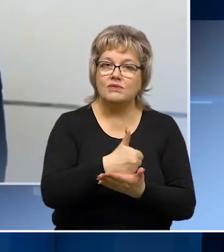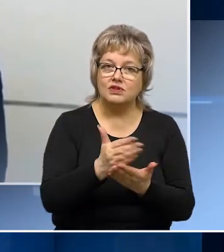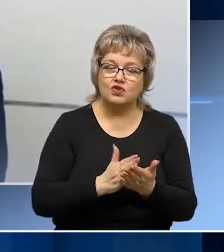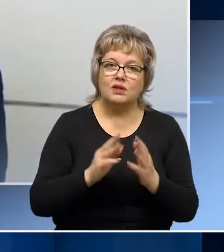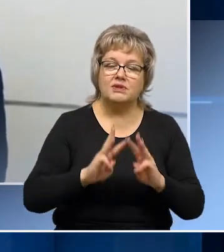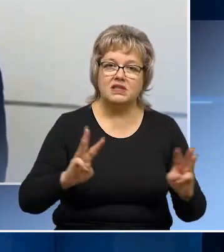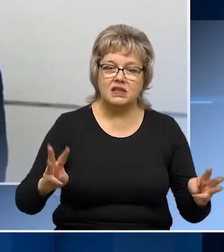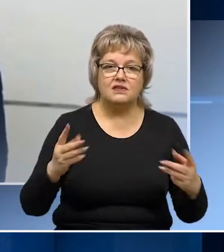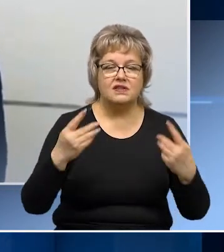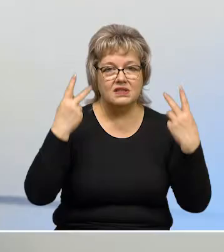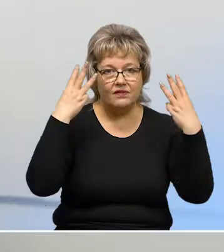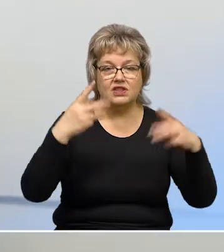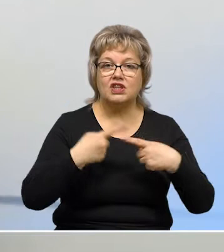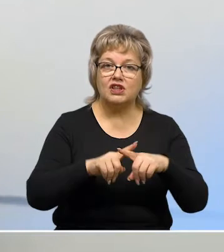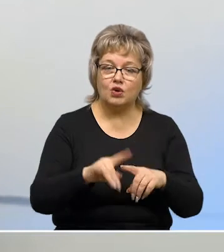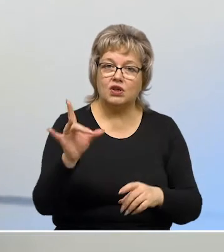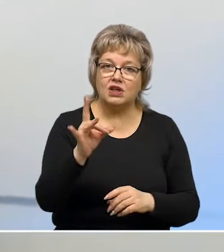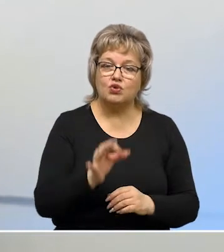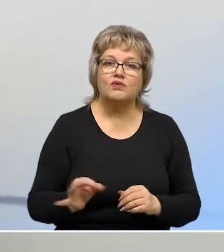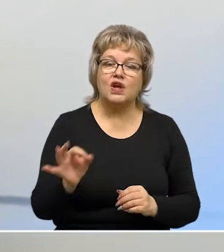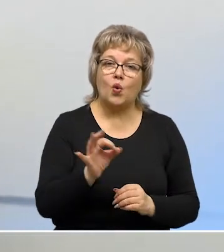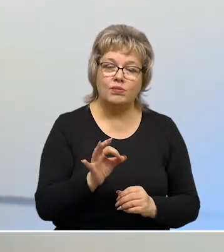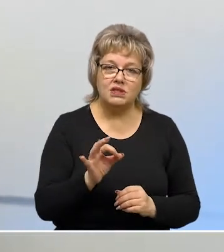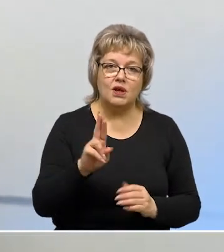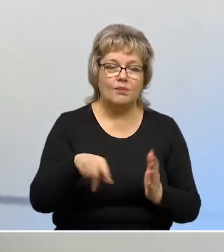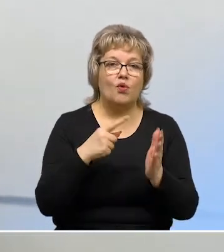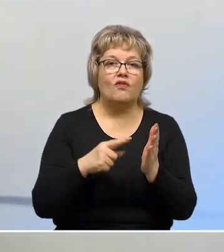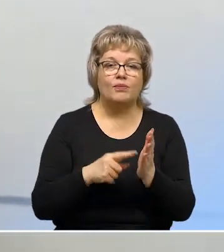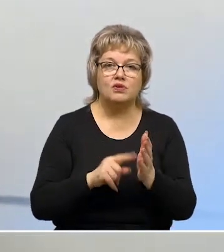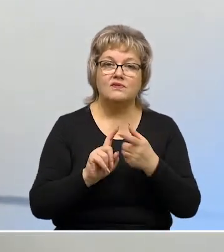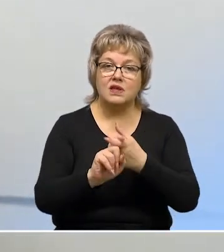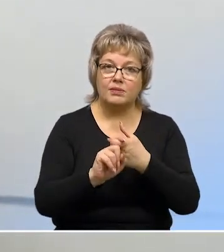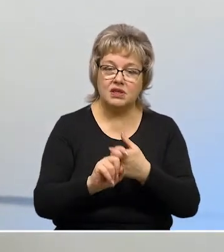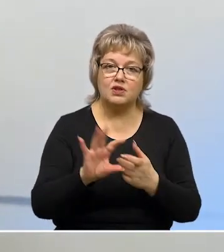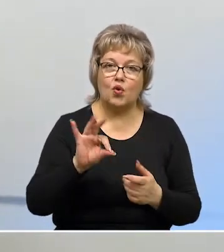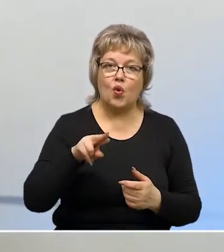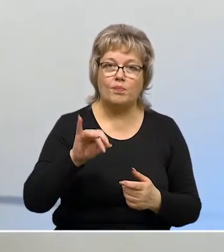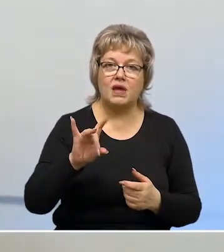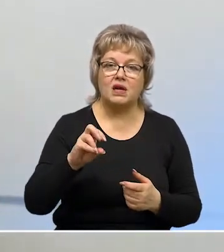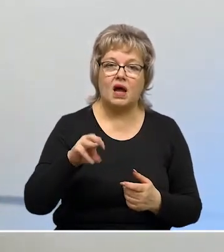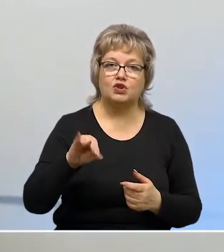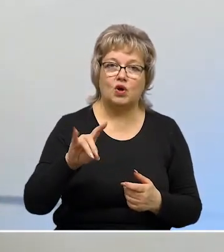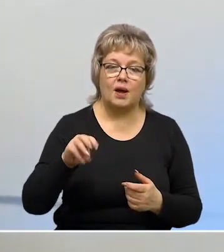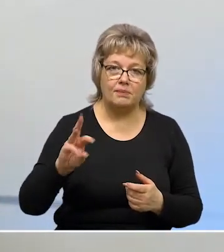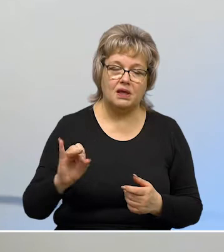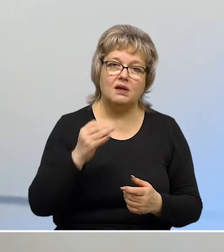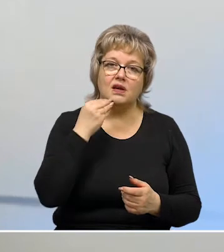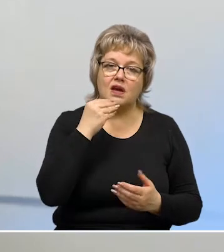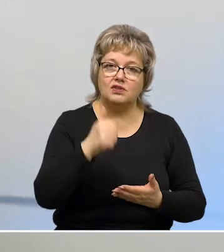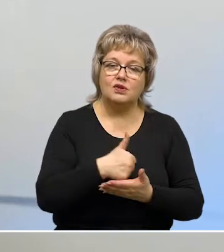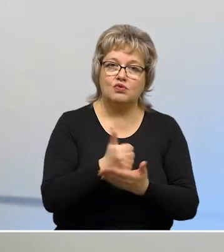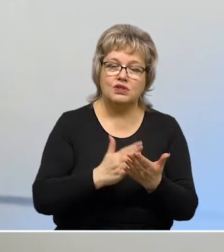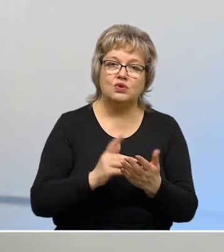который обслуживает Министерство информационных технологий и связи Ростовской области по вопросам взаимодействия с операторами связи, оказания